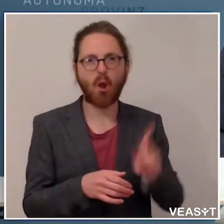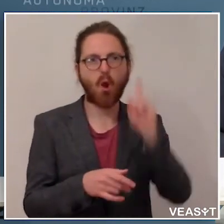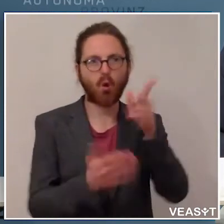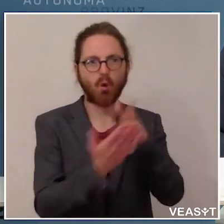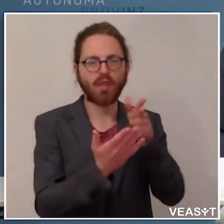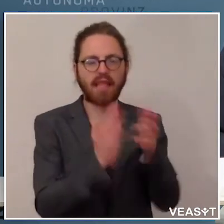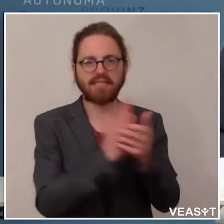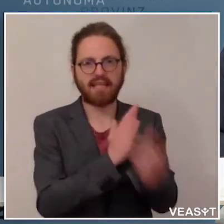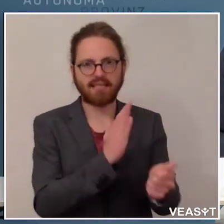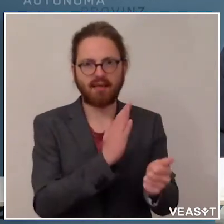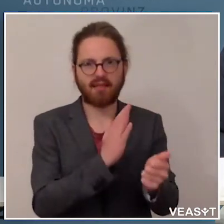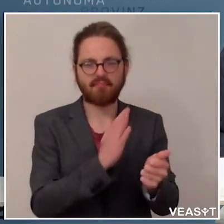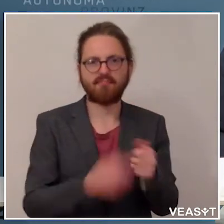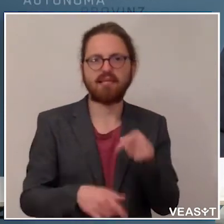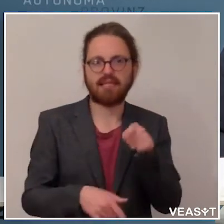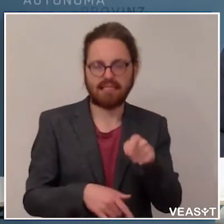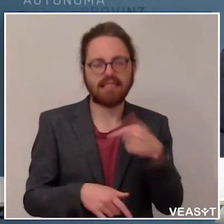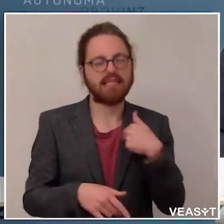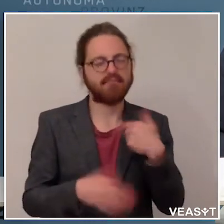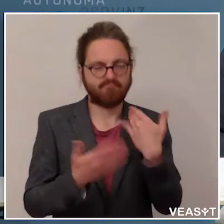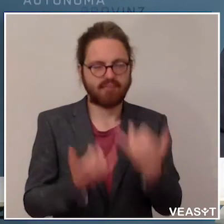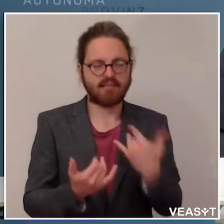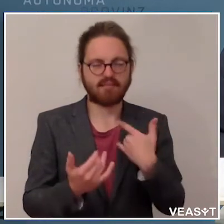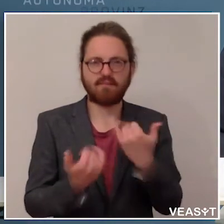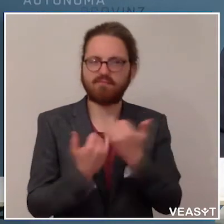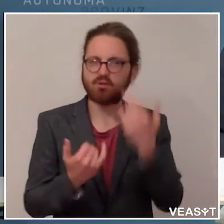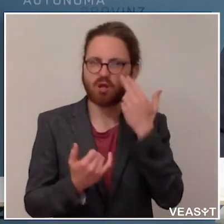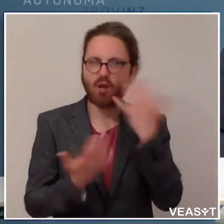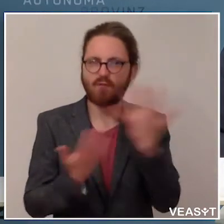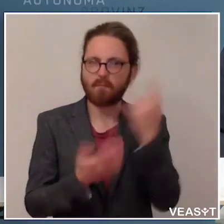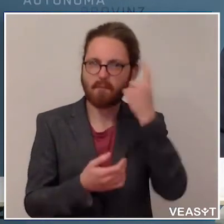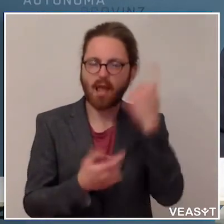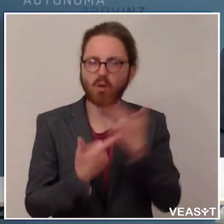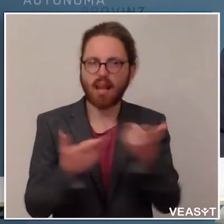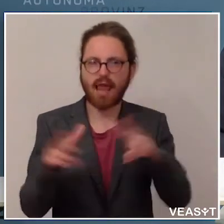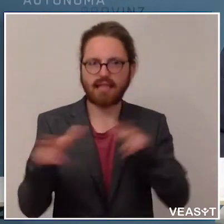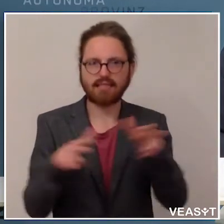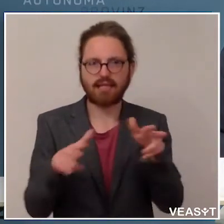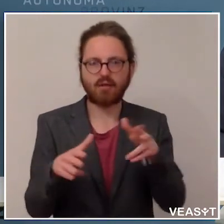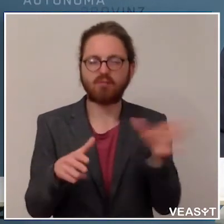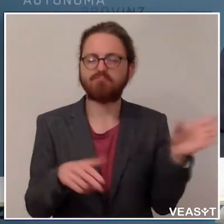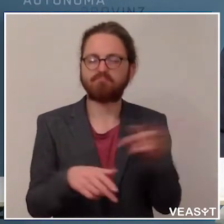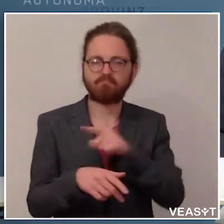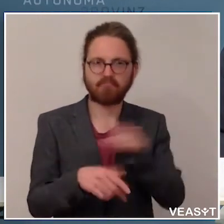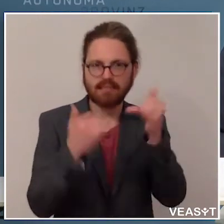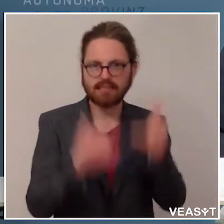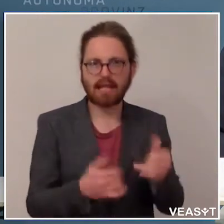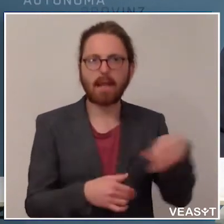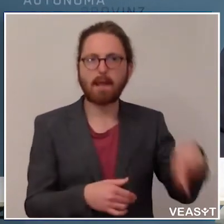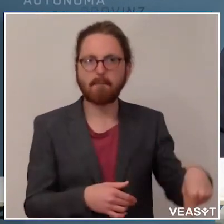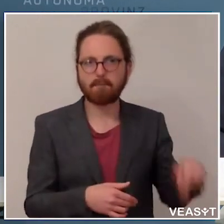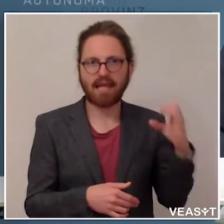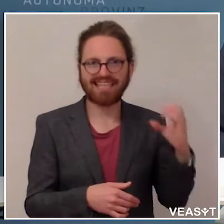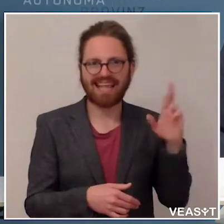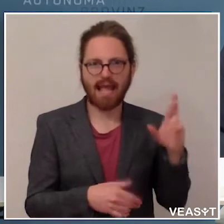hier ganz einfach noch einmal die Position der Landesregierung, wir haben bisher mit den sogenannten PCR-Tests, also mit den Abstrichen, wo man